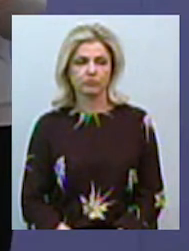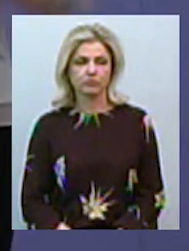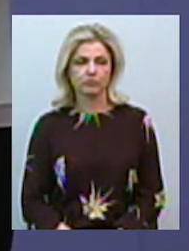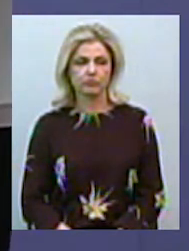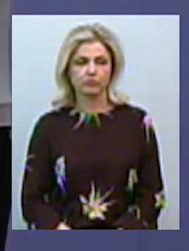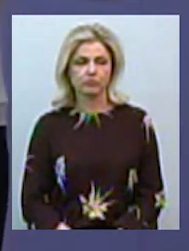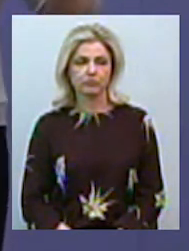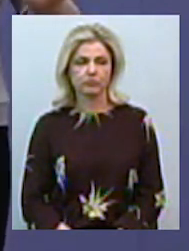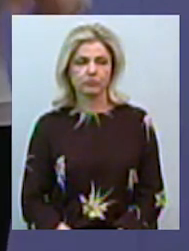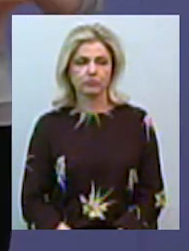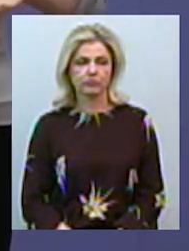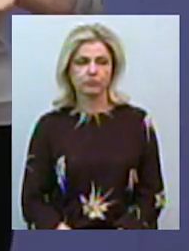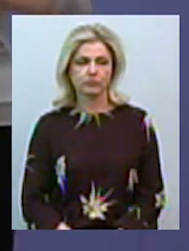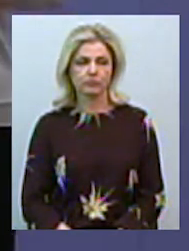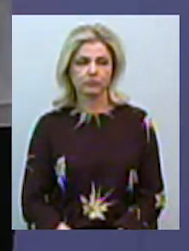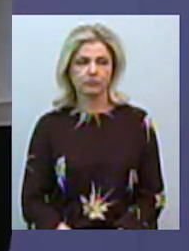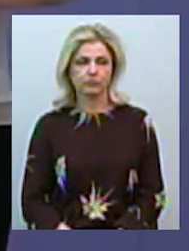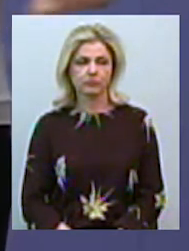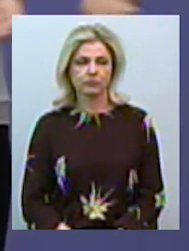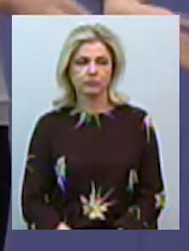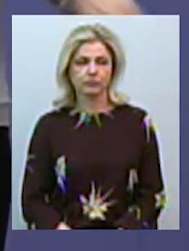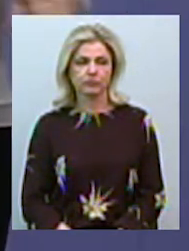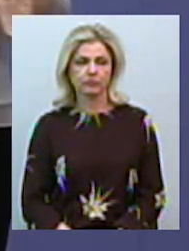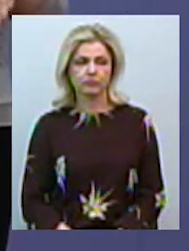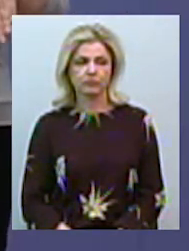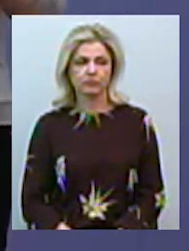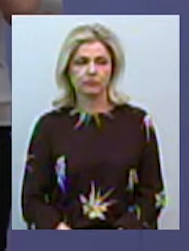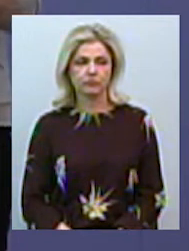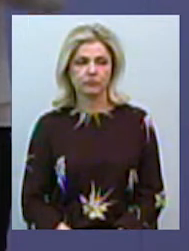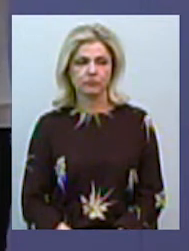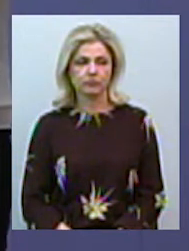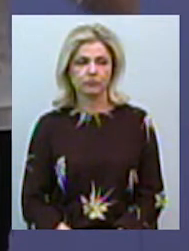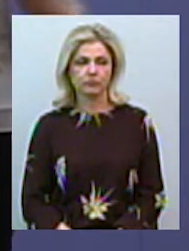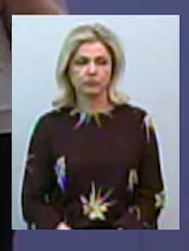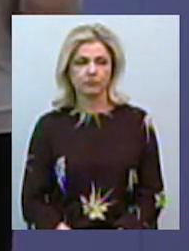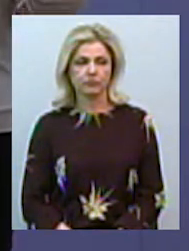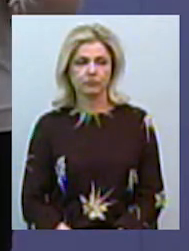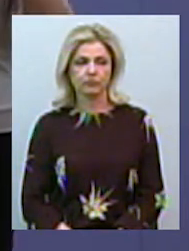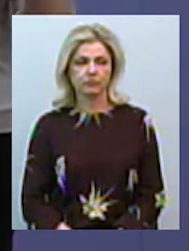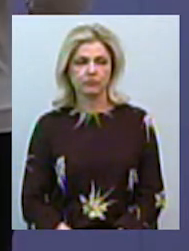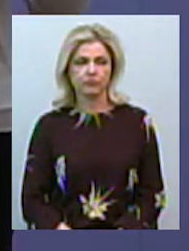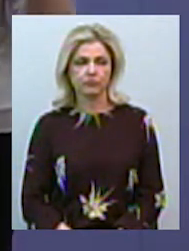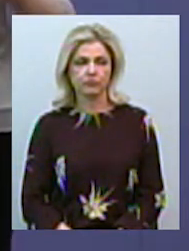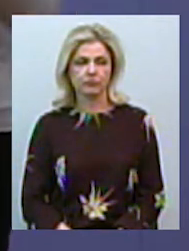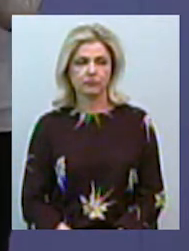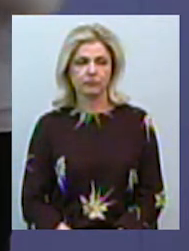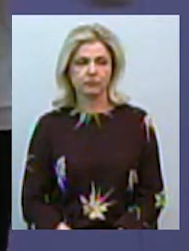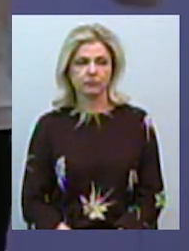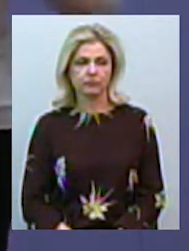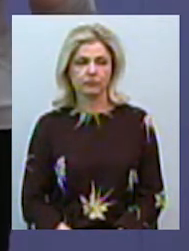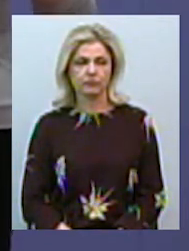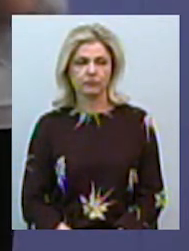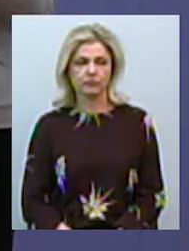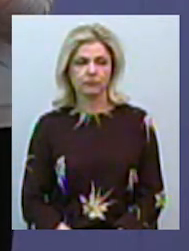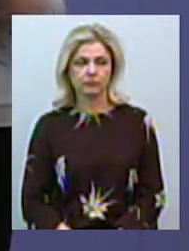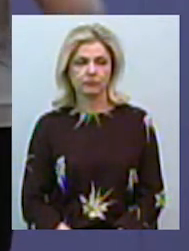ускладнень, найбільш тяжко протікає захворювання і найбільша кількість летальних випадків. І це статистика